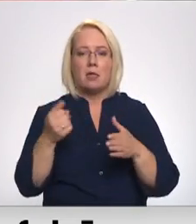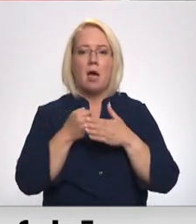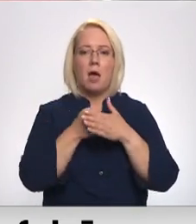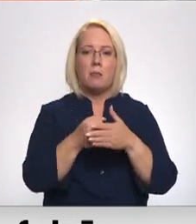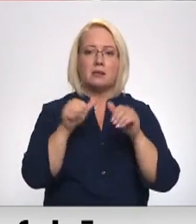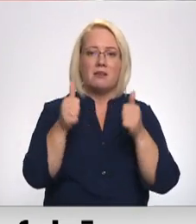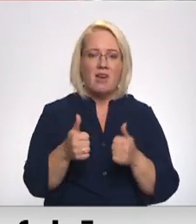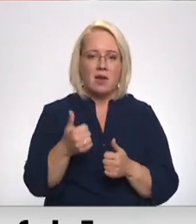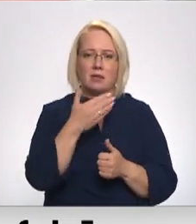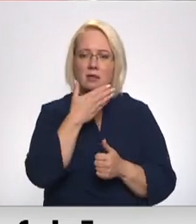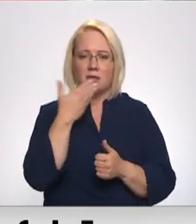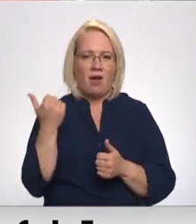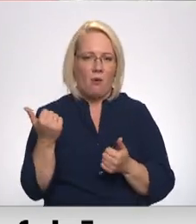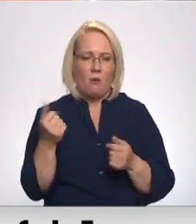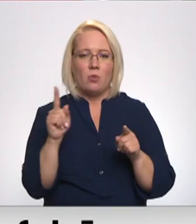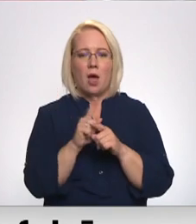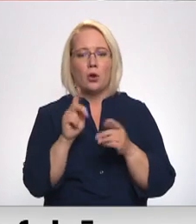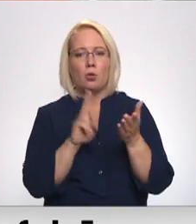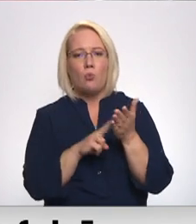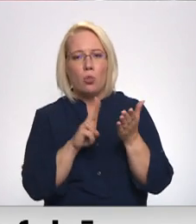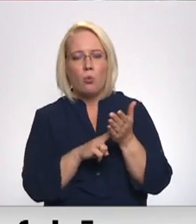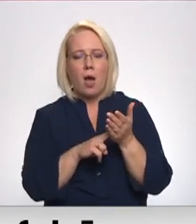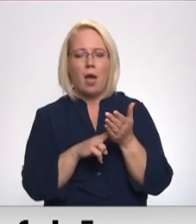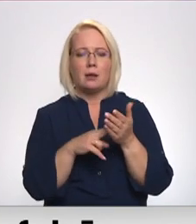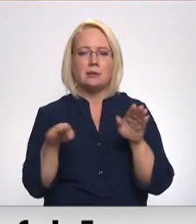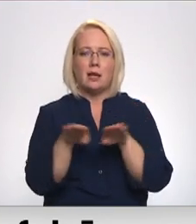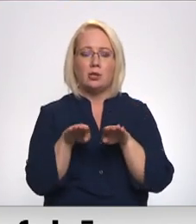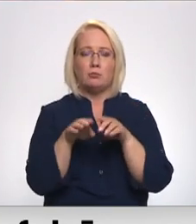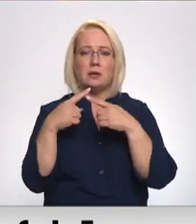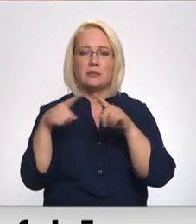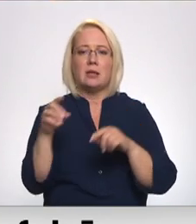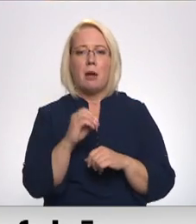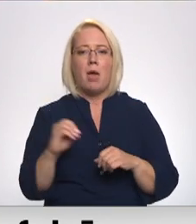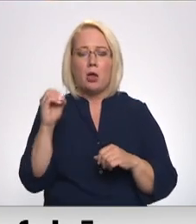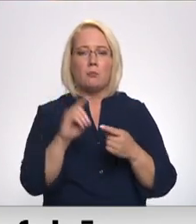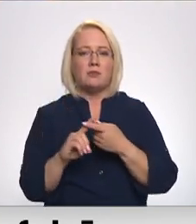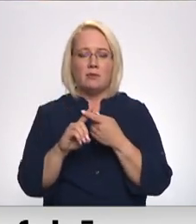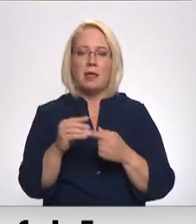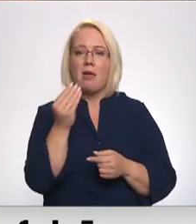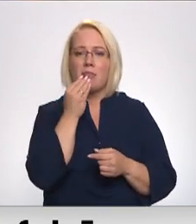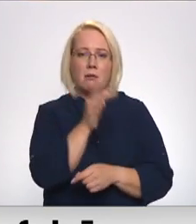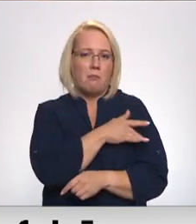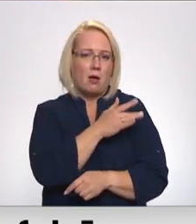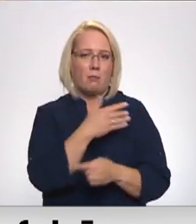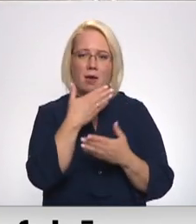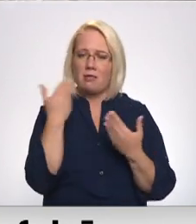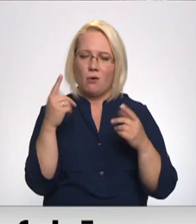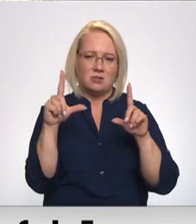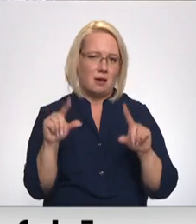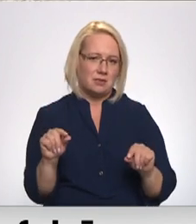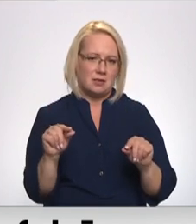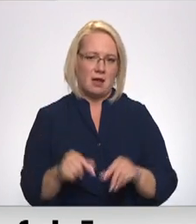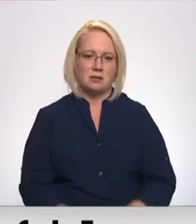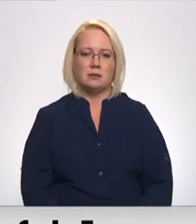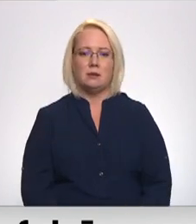mehānismi netiekot līdzi. Un arī nodokļu slokas atšķirībā no citām Eiropas Savienības valstīm ēdināšanas pakalpojumiem nēsot samazināts.